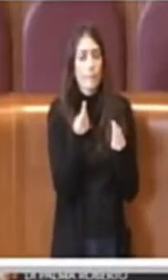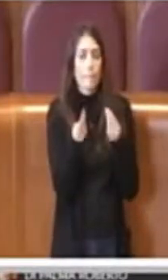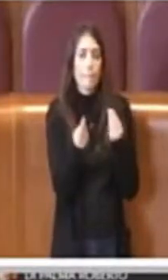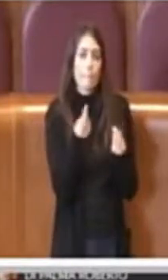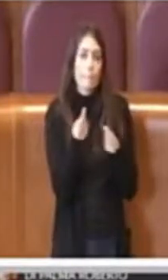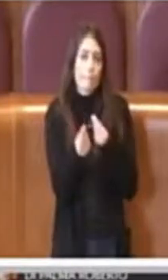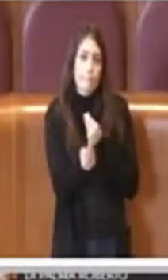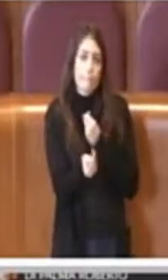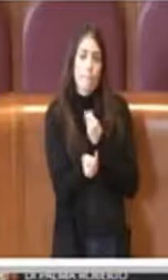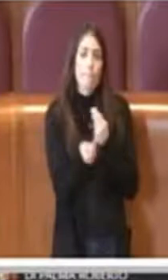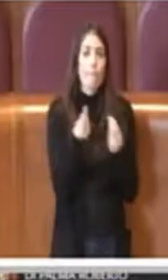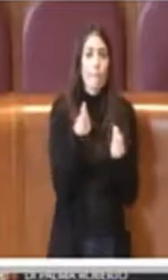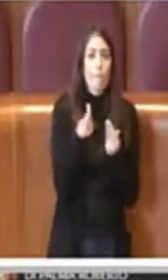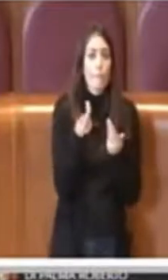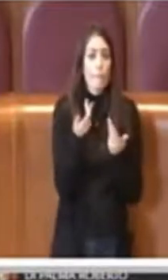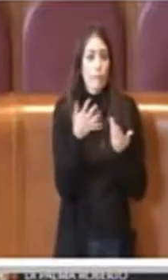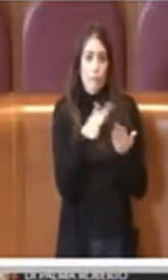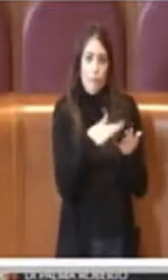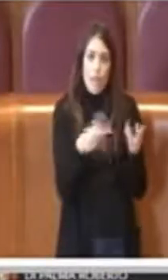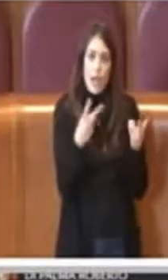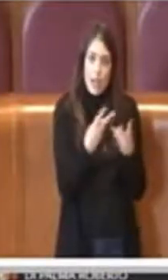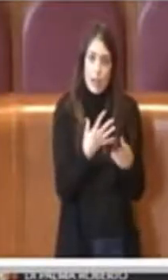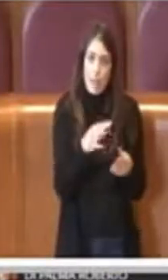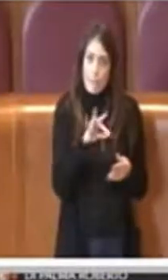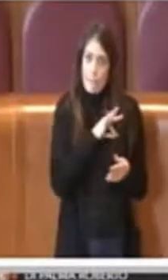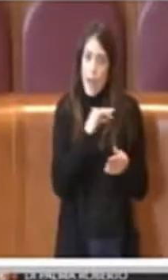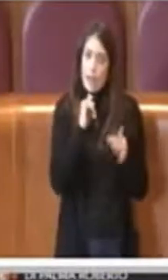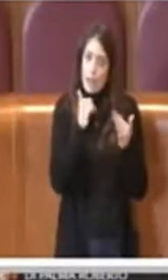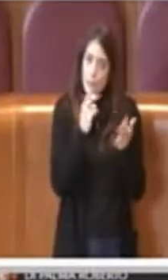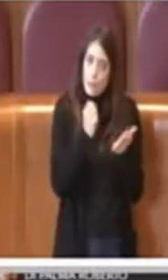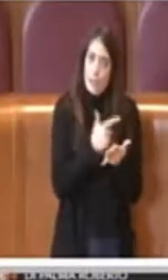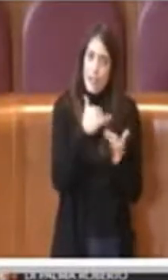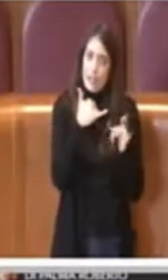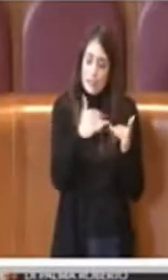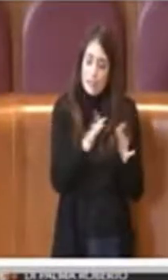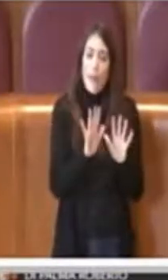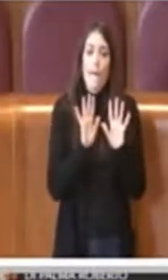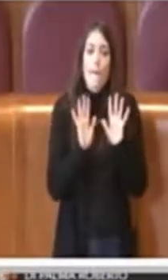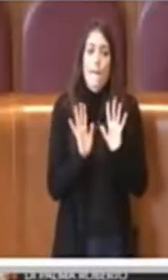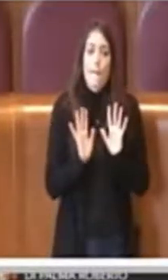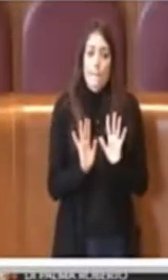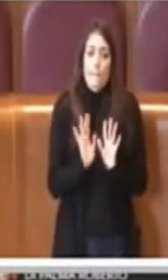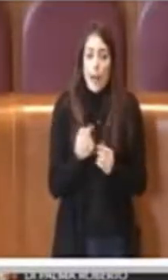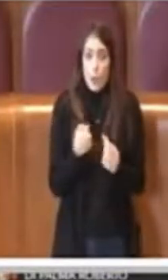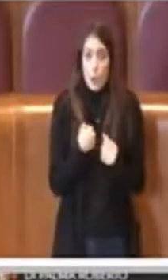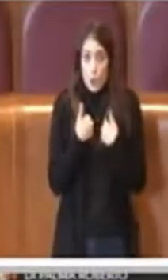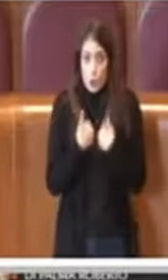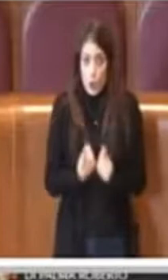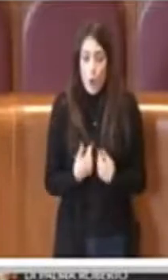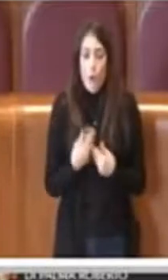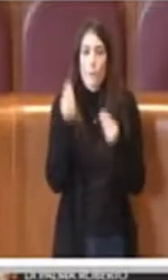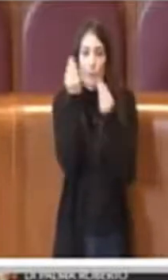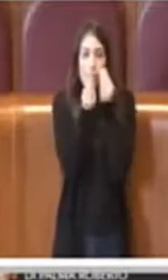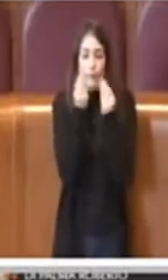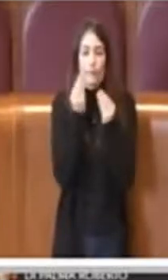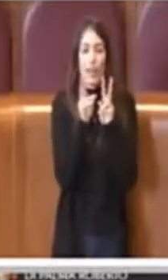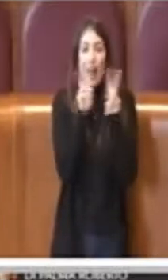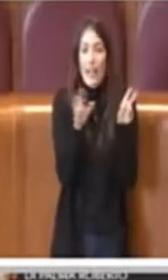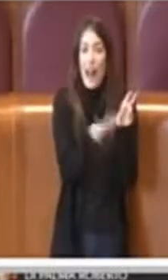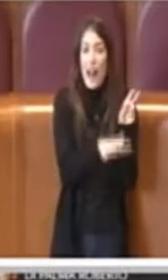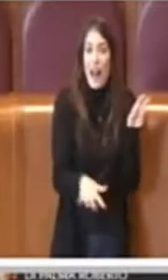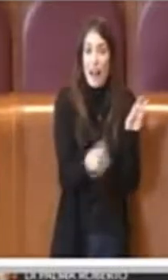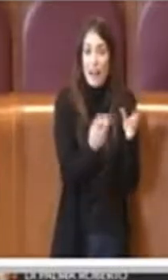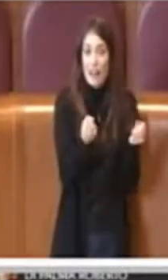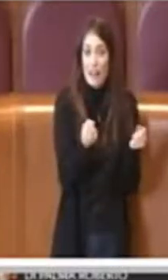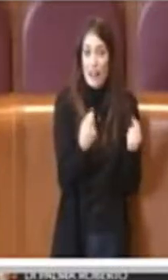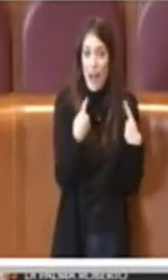realtà meritevole, però io sinceramente parlare di una realtà quando